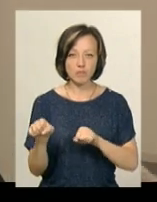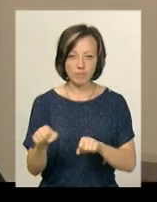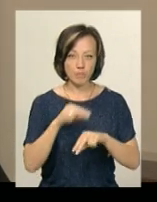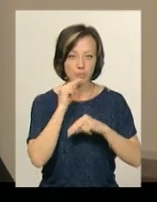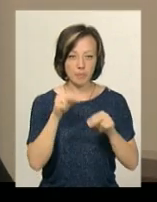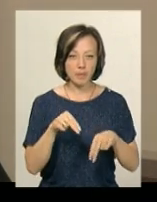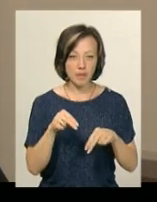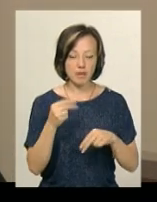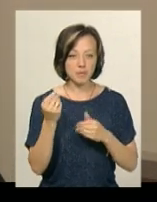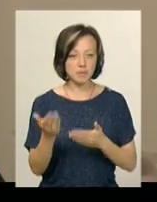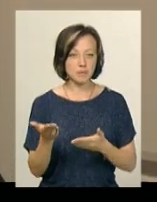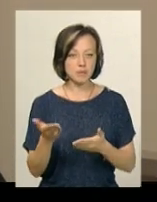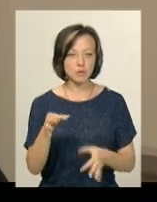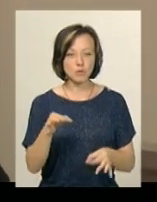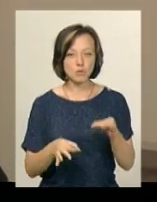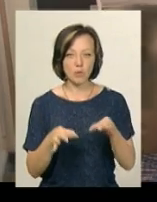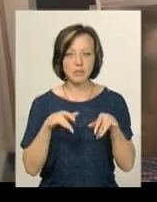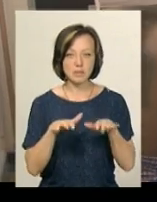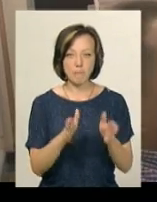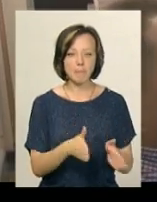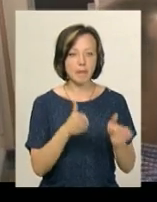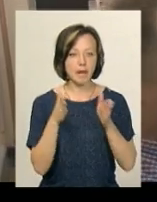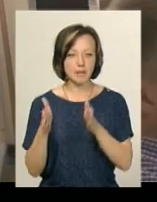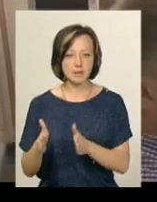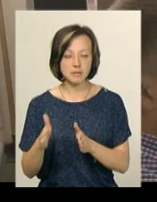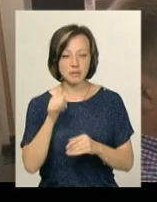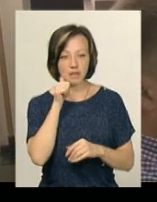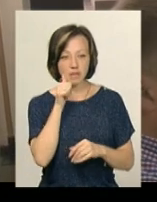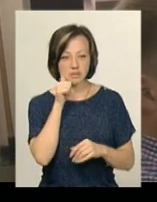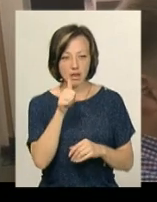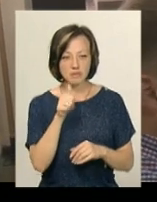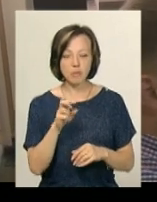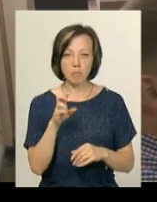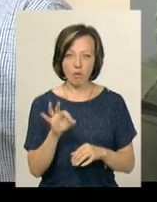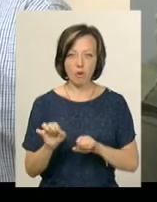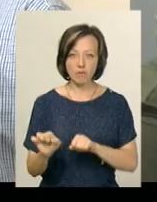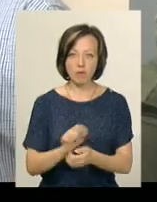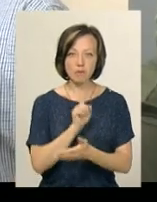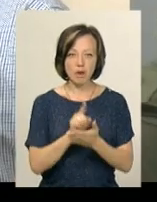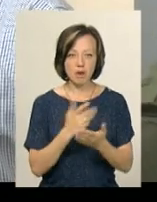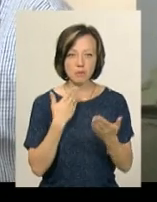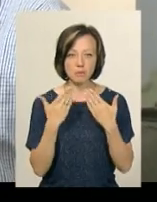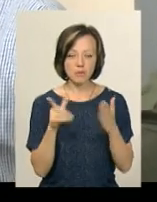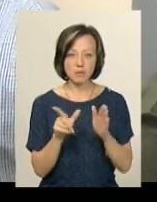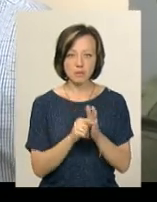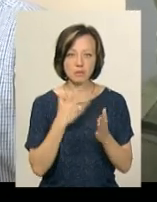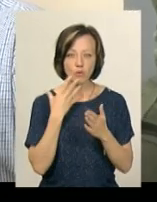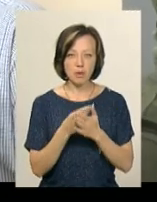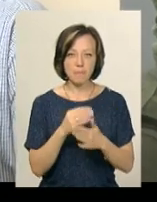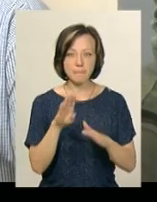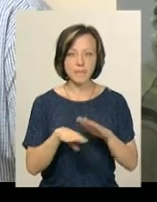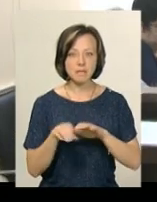обвинуваченого Віктора Колбанцева судове засідання перенесене назавтра, оскільки адвокат має поспілкуватися із своїм